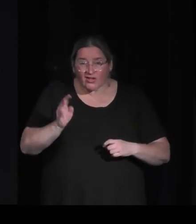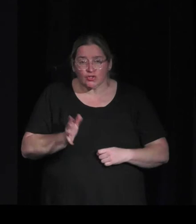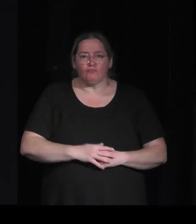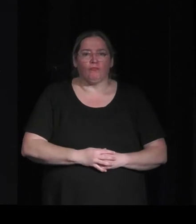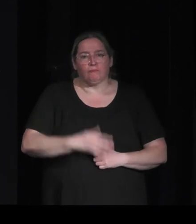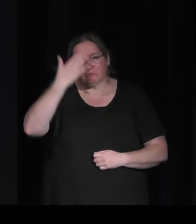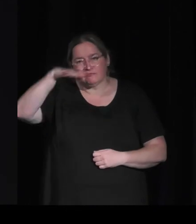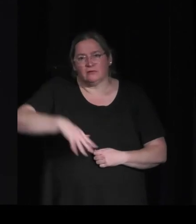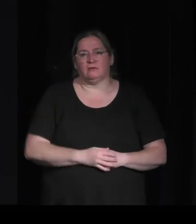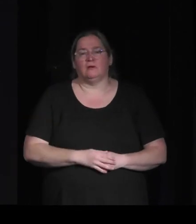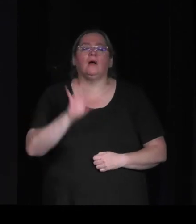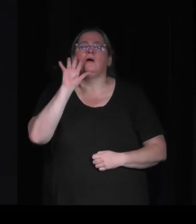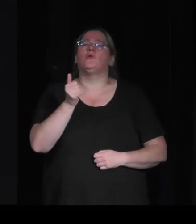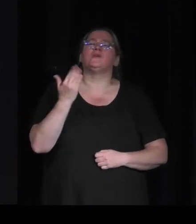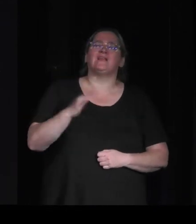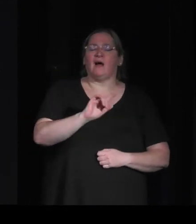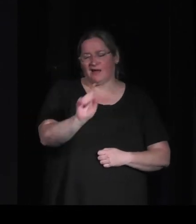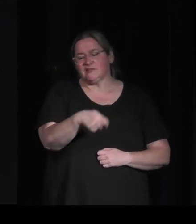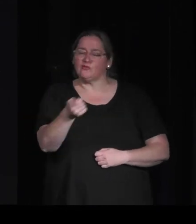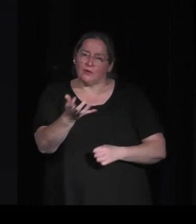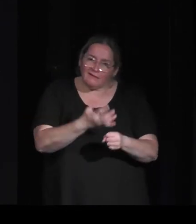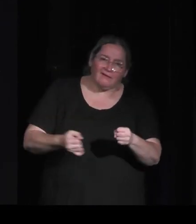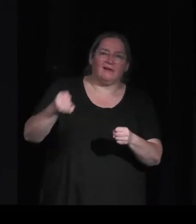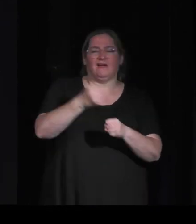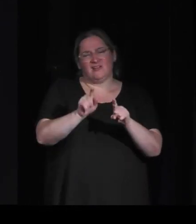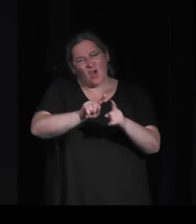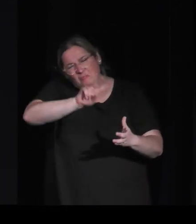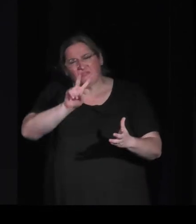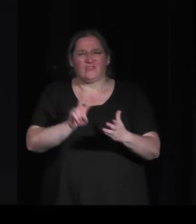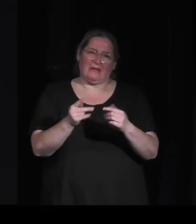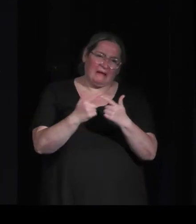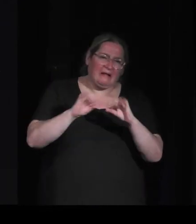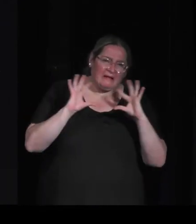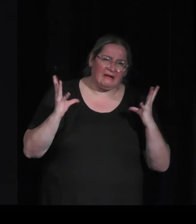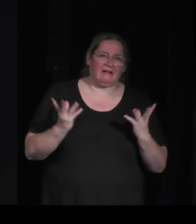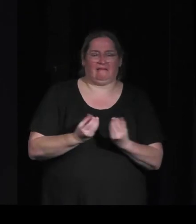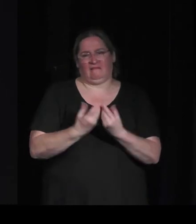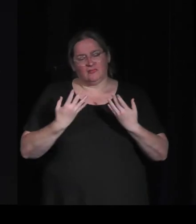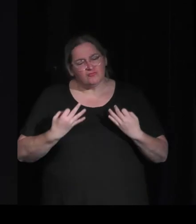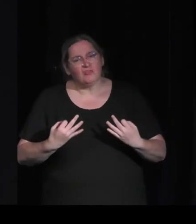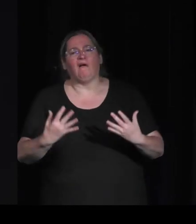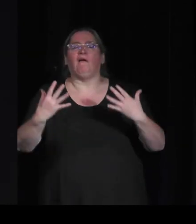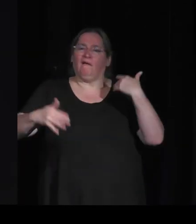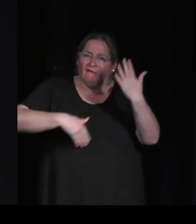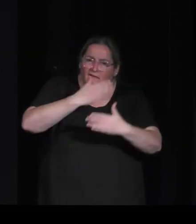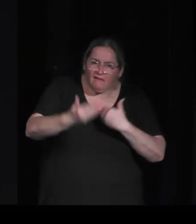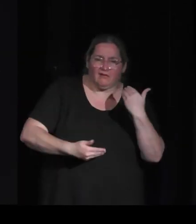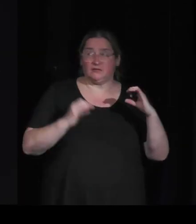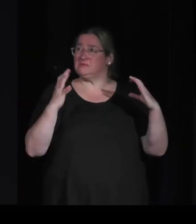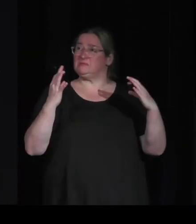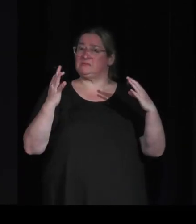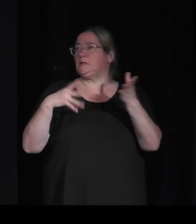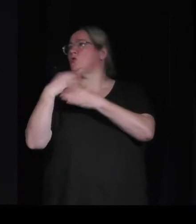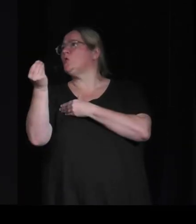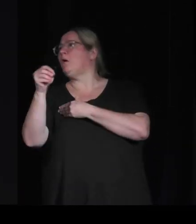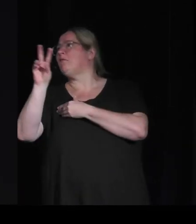dans un modèle parfois un peu d'irréaliste c'est à dire il va avoir des vrais besoins il y a une temporalité qui est dans le jeu qui est synchrone avec celle